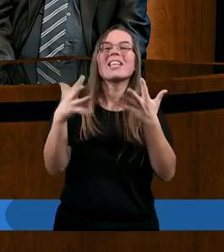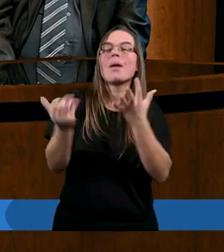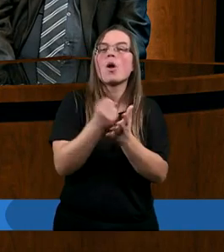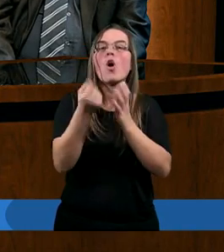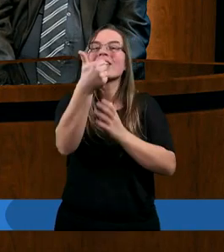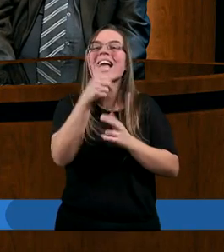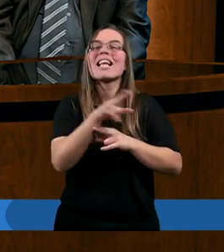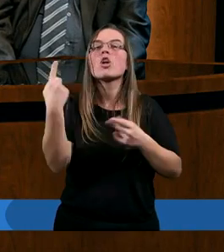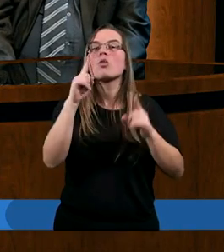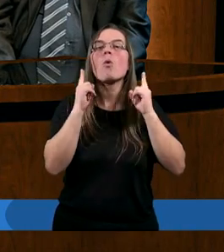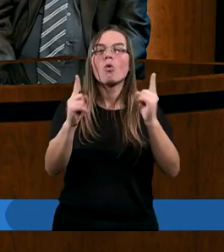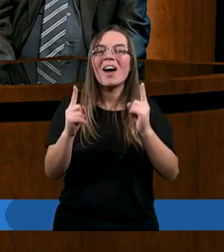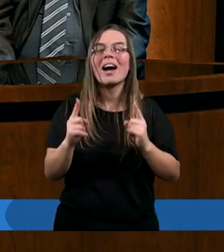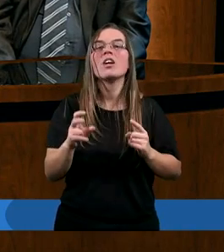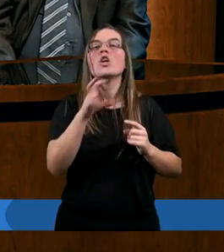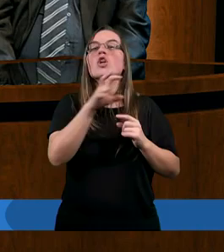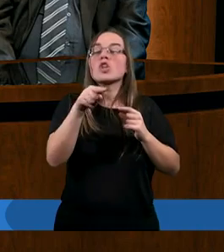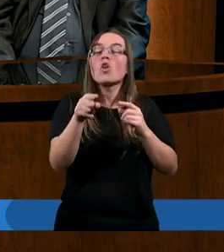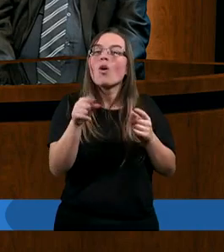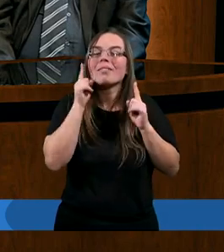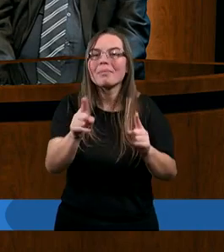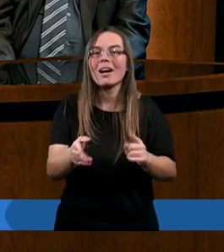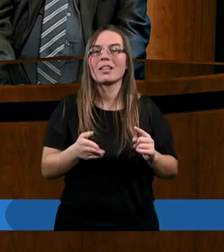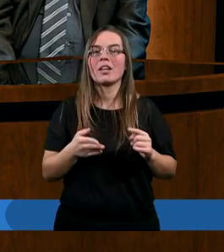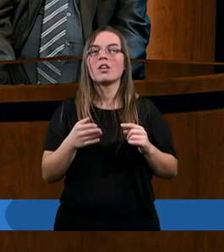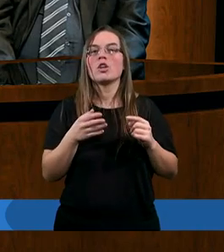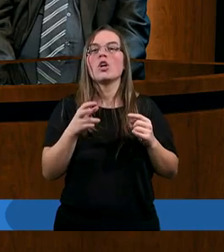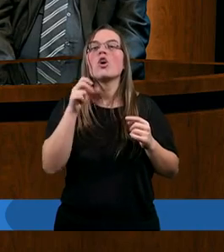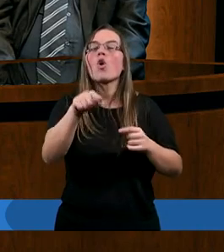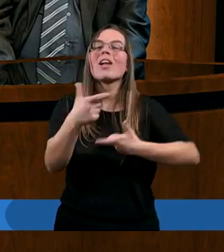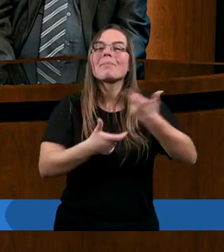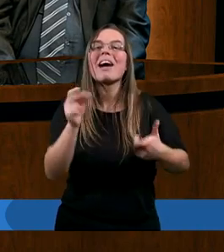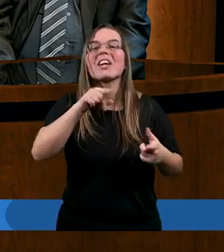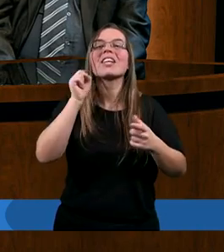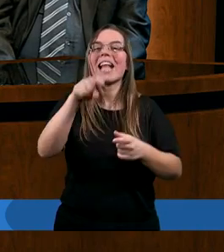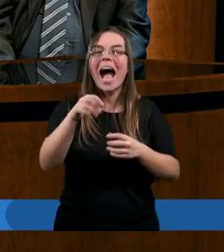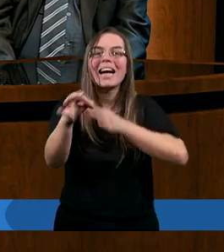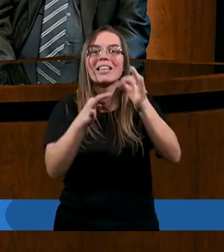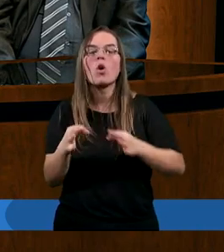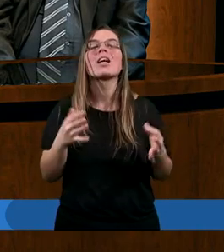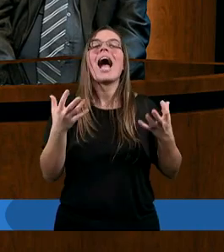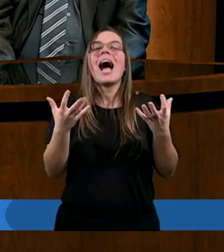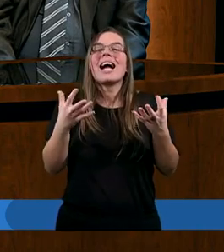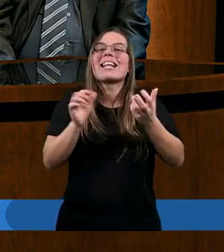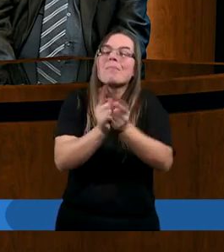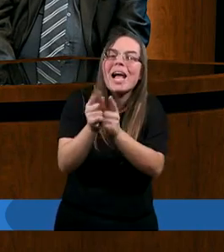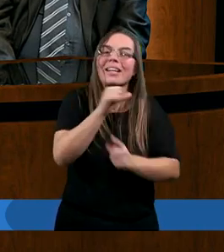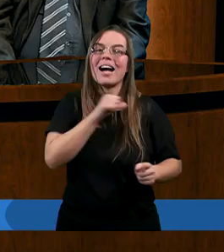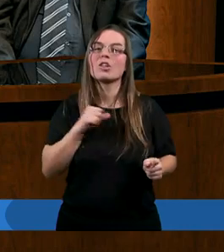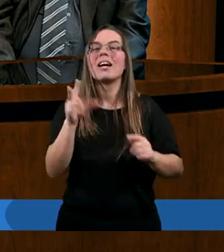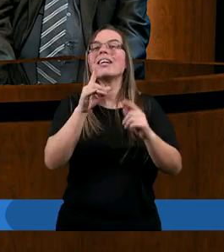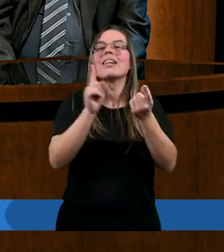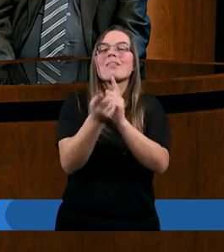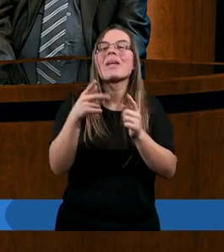tylko jednej rzeczy, istnienia szatana. I to sprawia, że ta historia w ogóle zmienia się. Kiedy